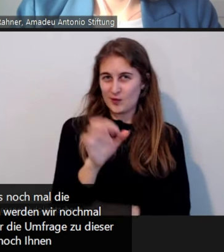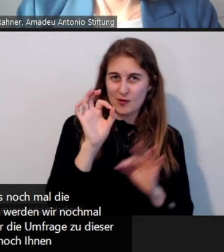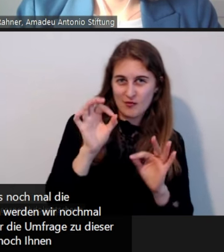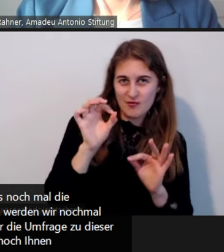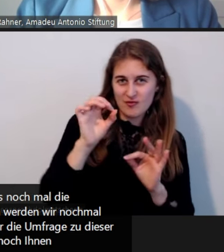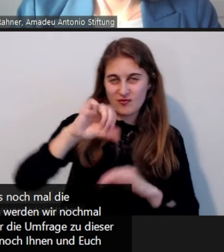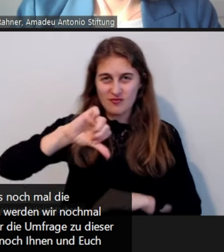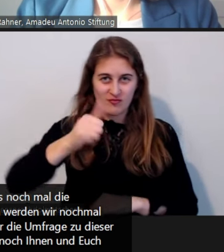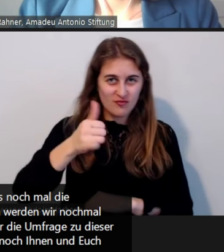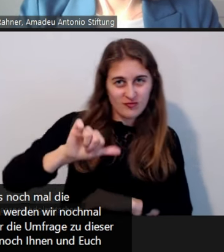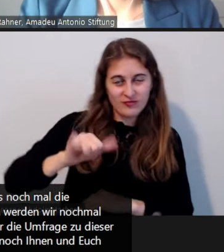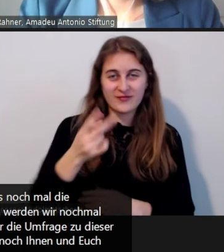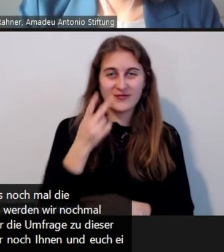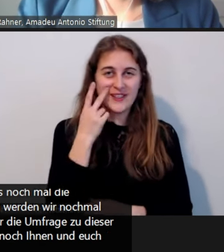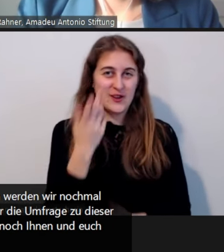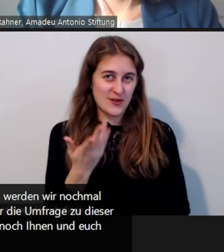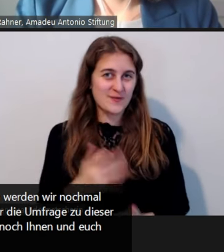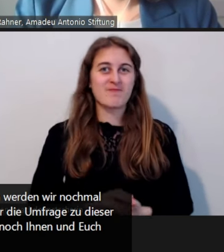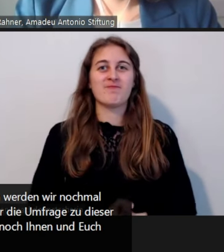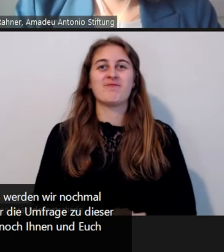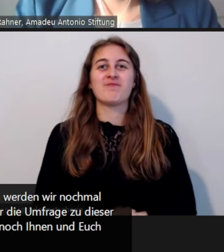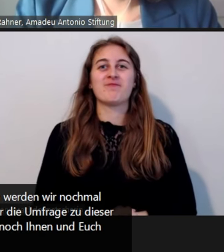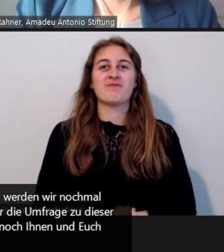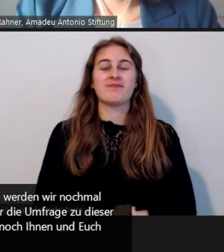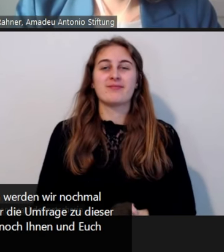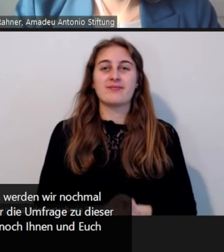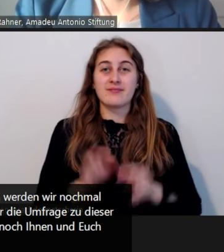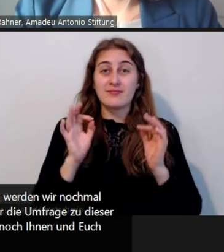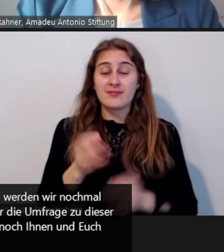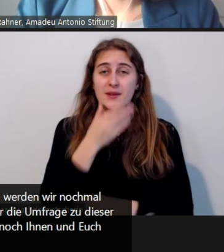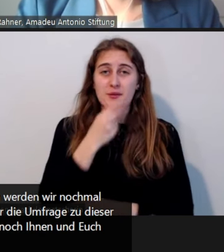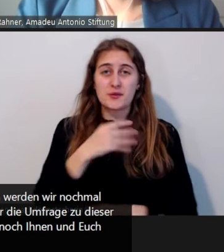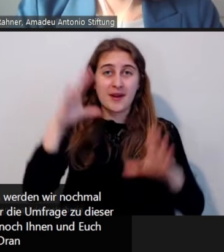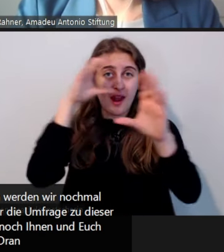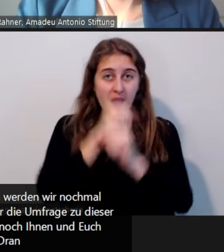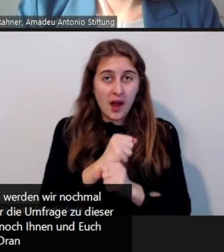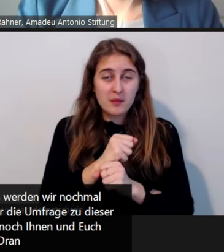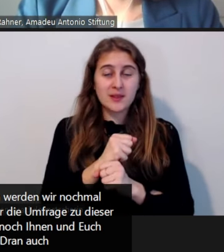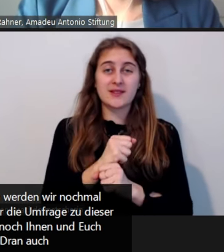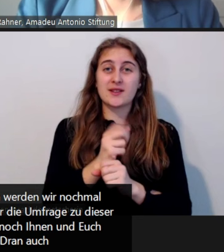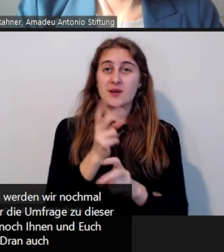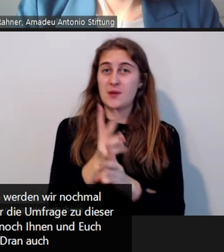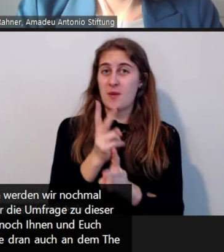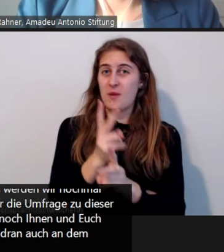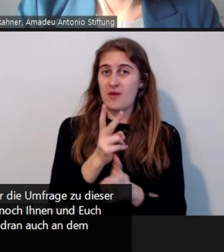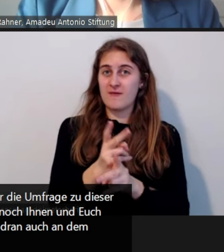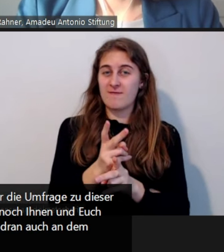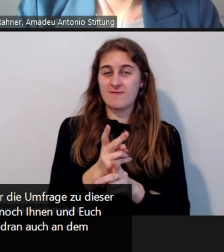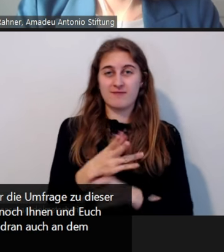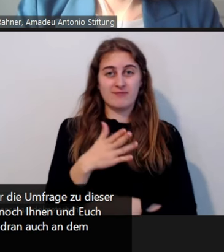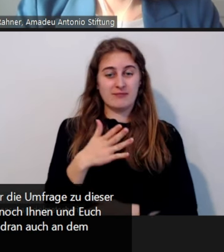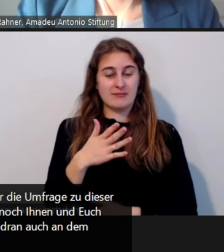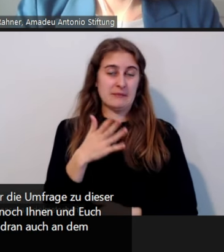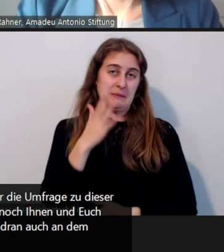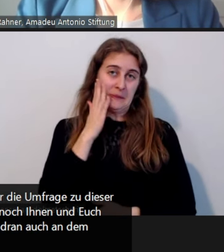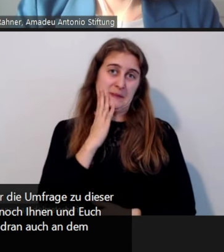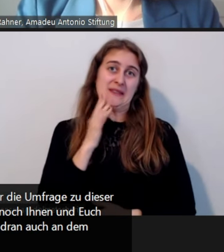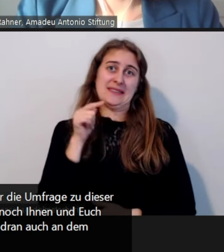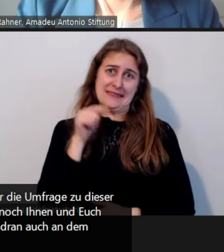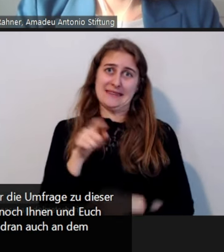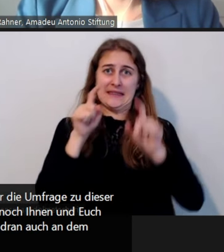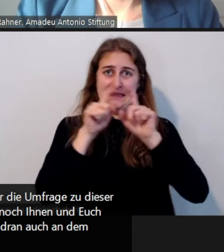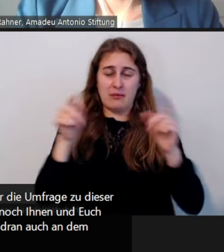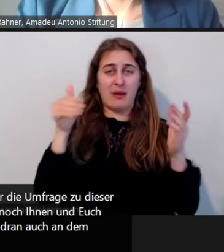und Euch einen schönen Abend zu wünschen. Bleiben Sie dran, auch an dem Thema, es ist wichtig, wichtiger